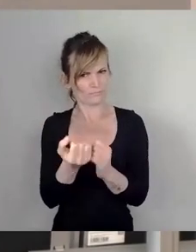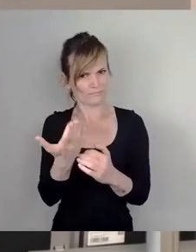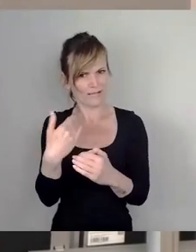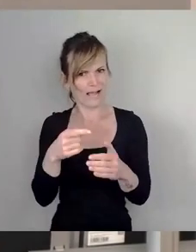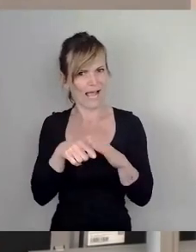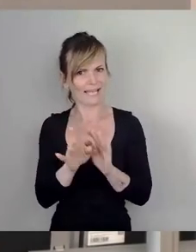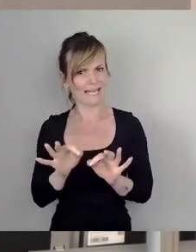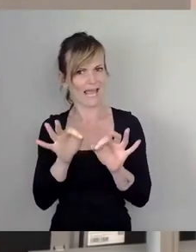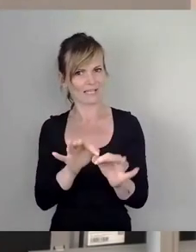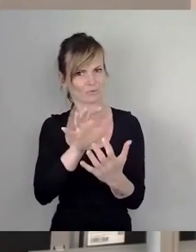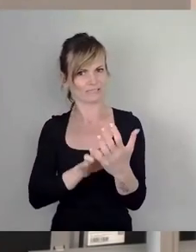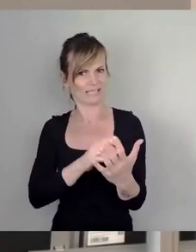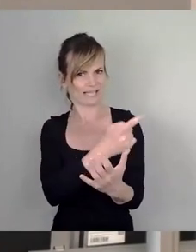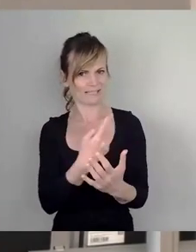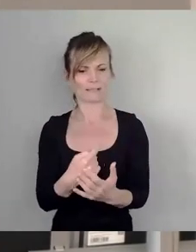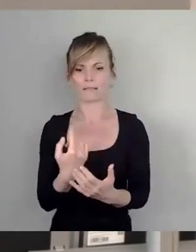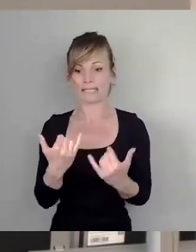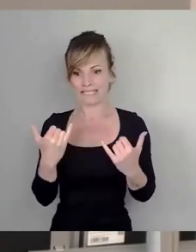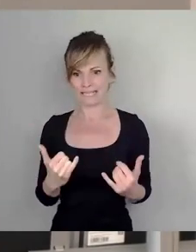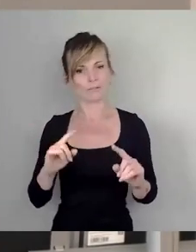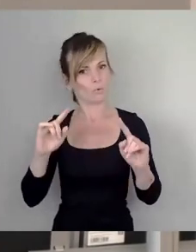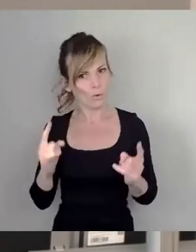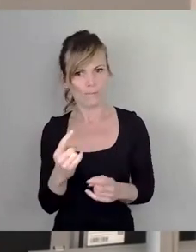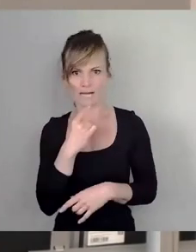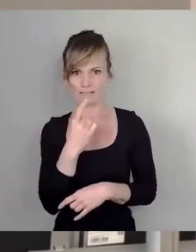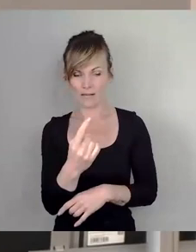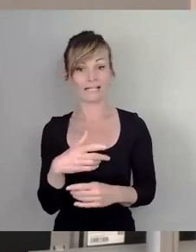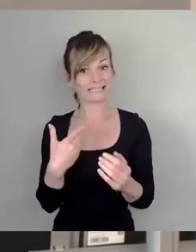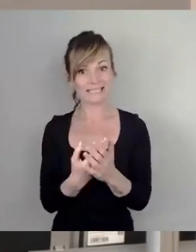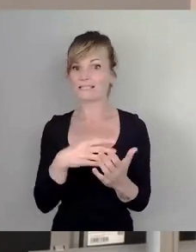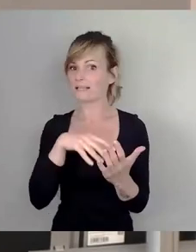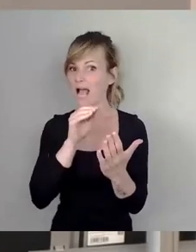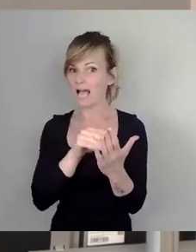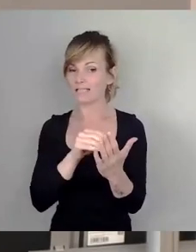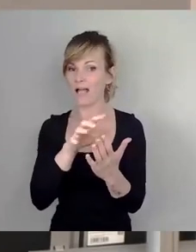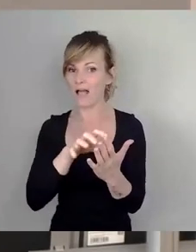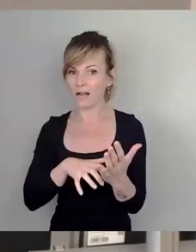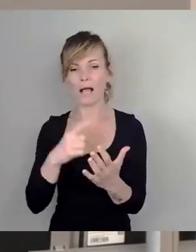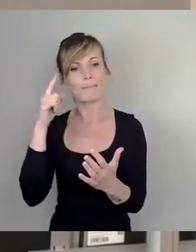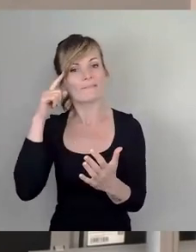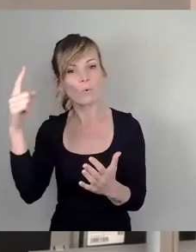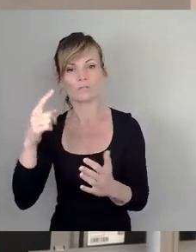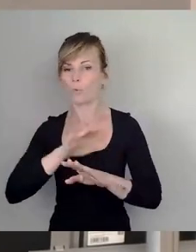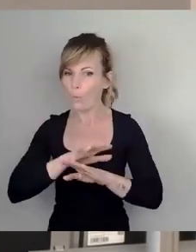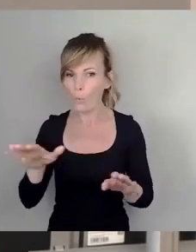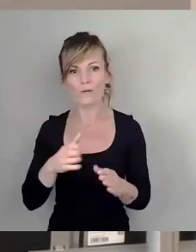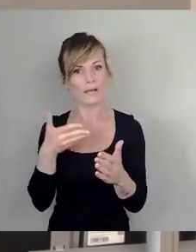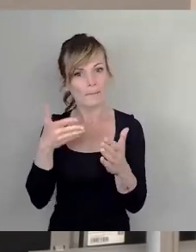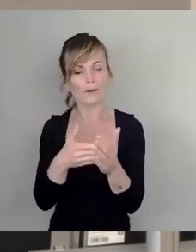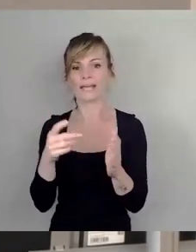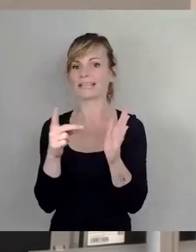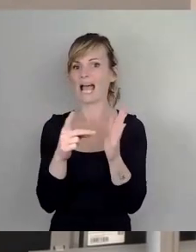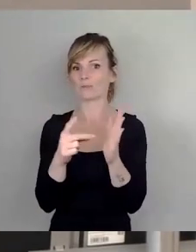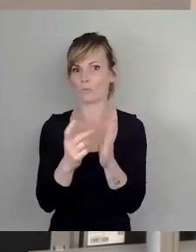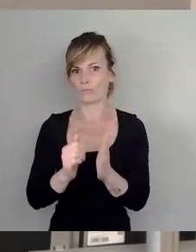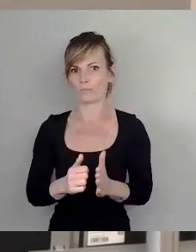Und ich will an der Stelle schon noch mal sagen, dass wir diesen Antrag auch bewusst ohne ein finales Datum gemacht haben. Hier geht es zum Teil um